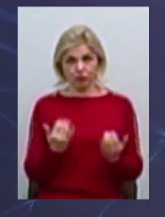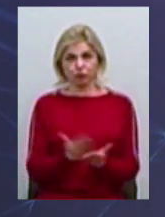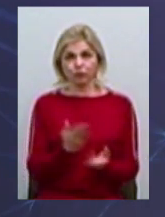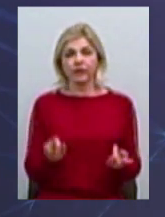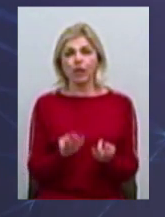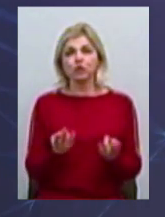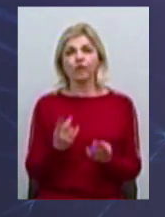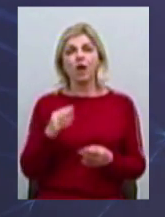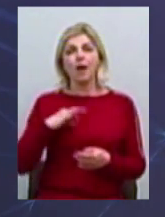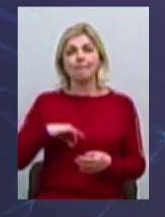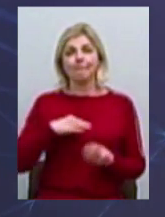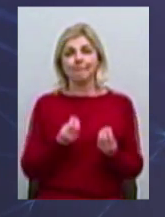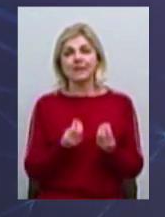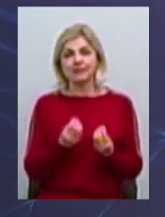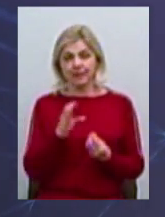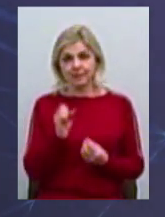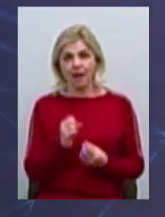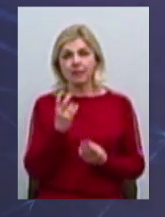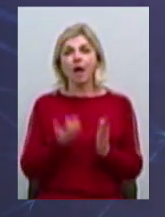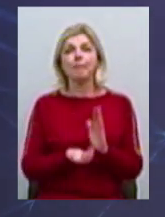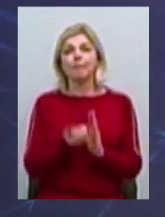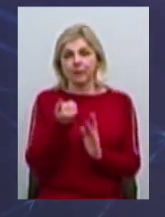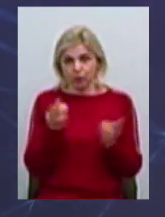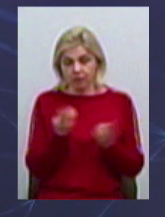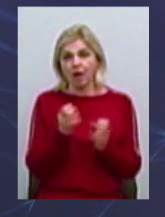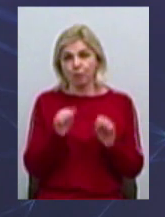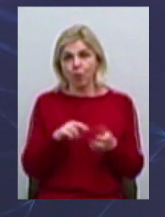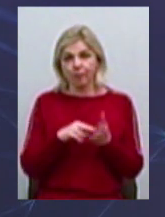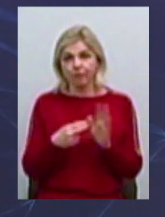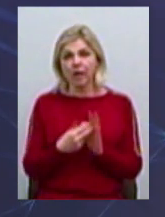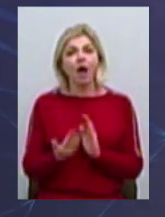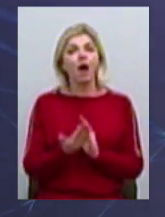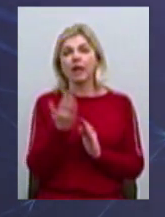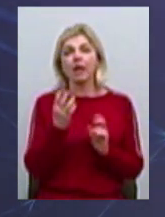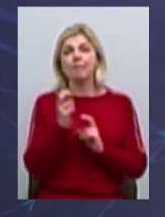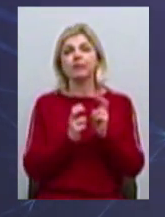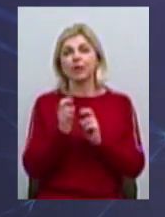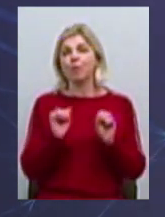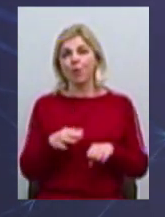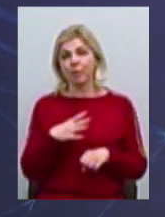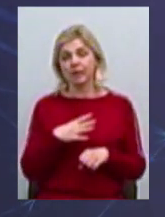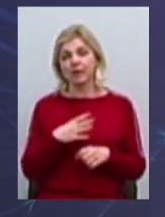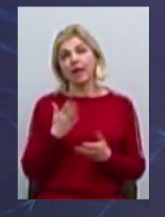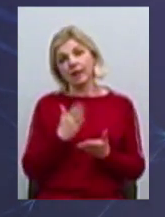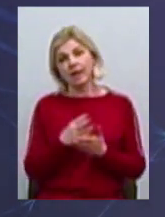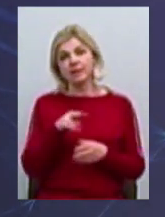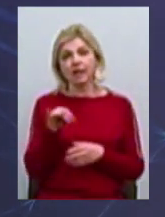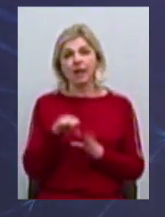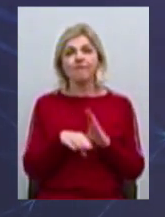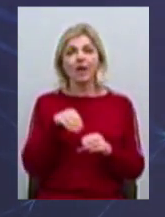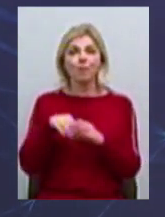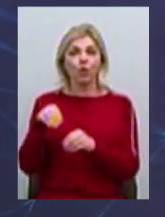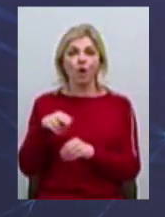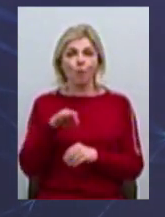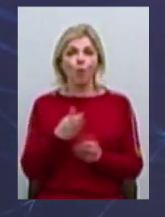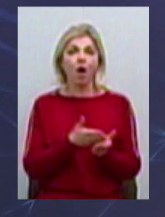На підтримку якусь розраховувати. Про що тут йдеться, які підприємства це можуть бути, чи є вибір певний по галузях?